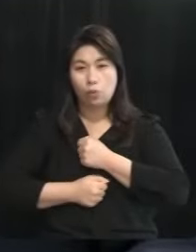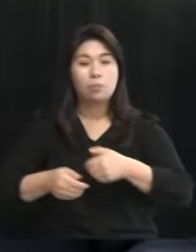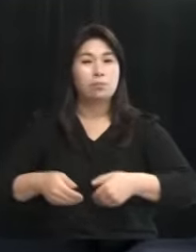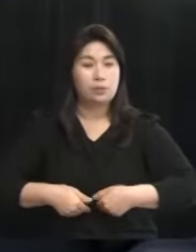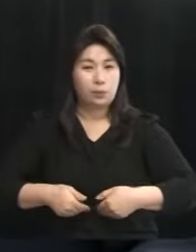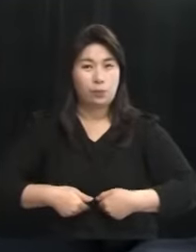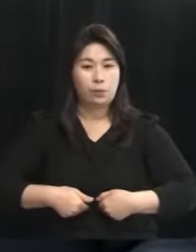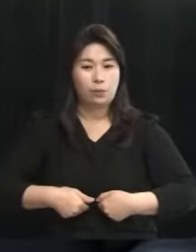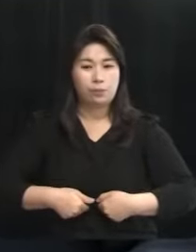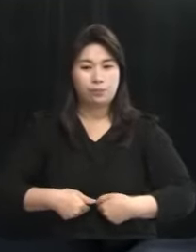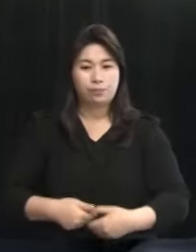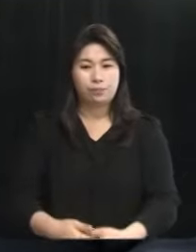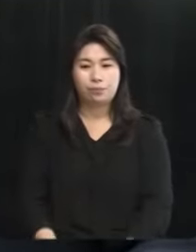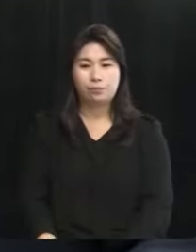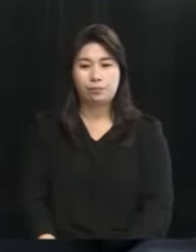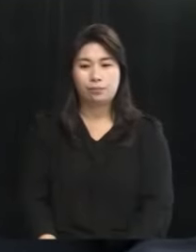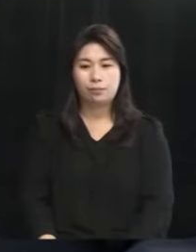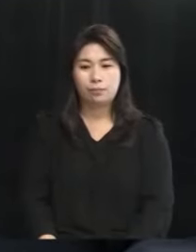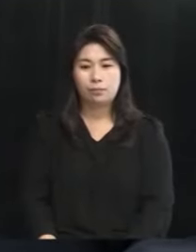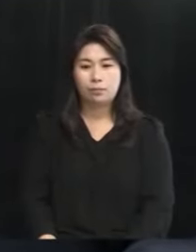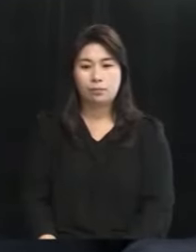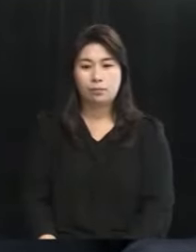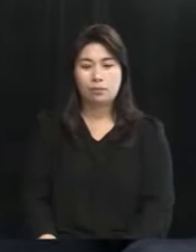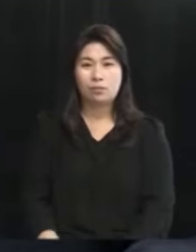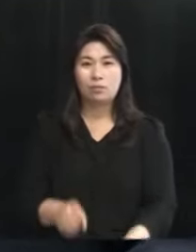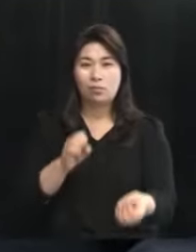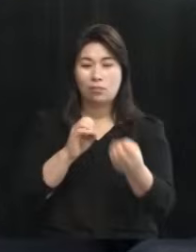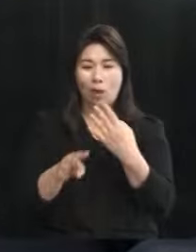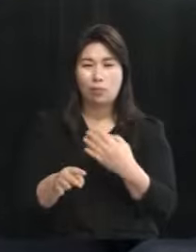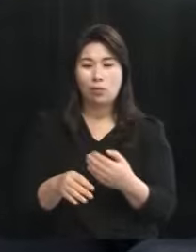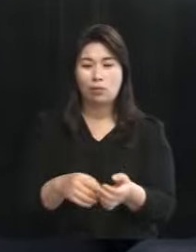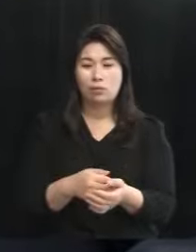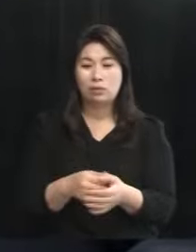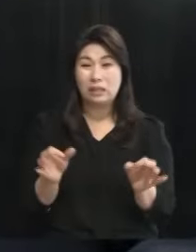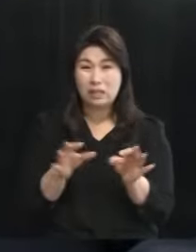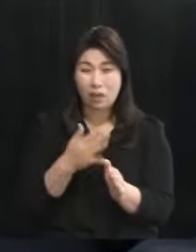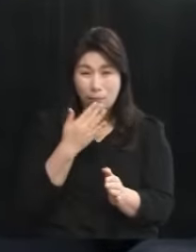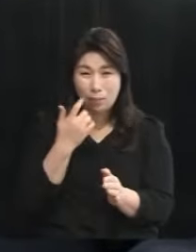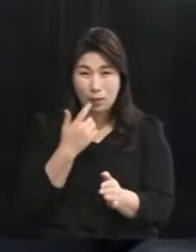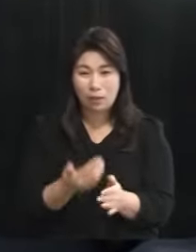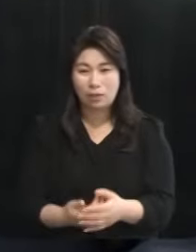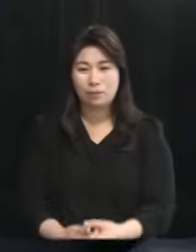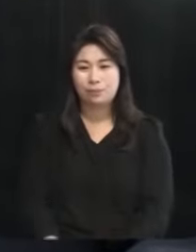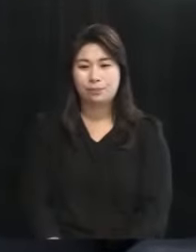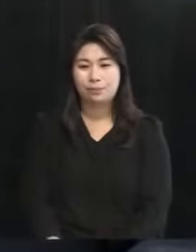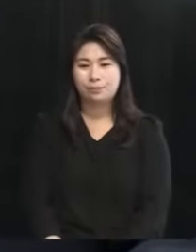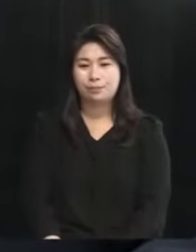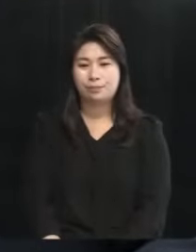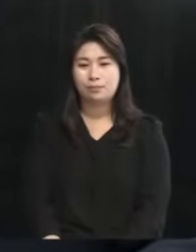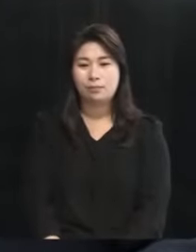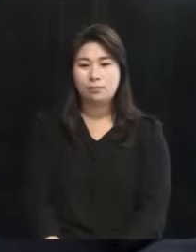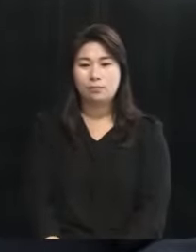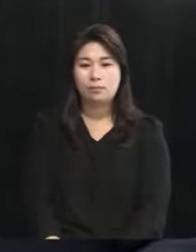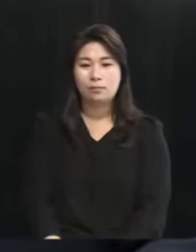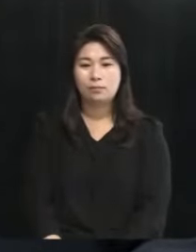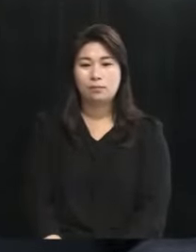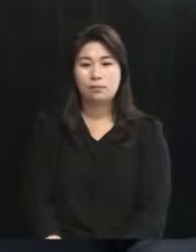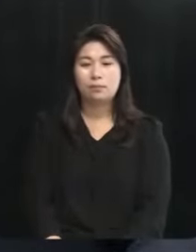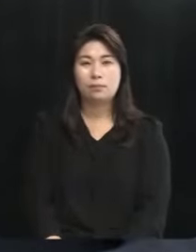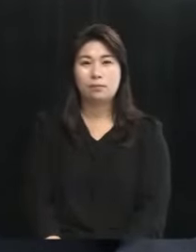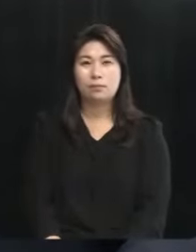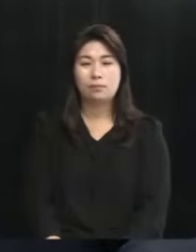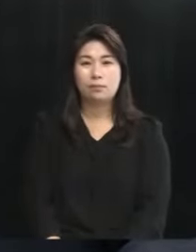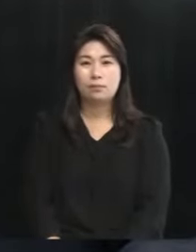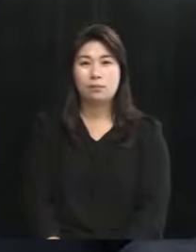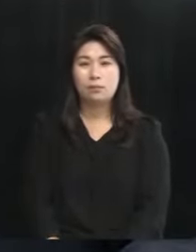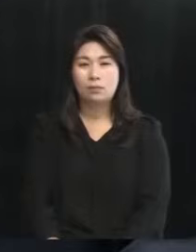주시죠 짧게 동의하십니까 아닙니까 답변을 몇 초 오를까 할 수 있겠습니까 아니요 이거는 그냥 짧게 대답해 주세요 네 뭐 저는 그